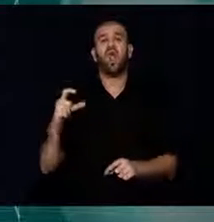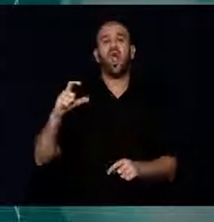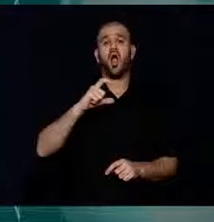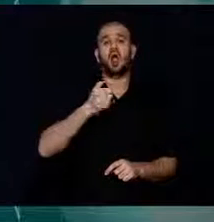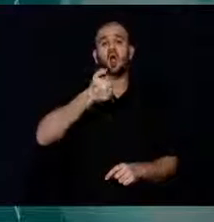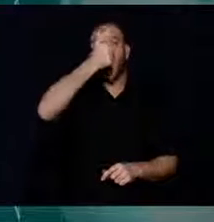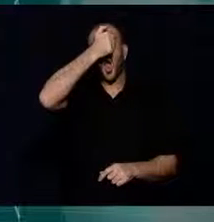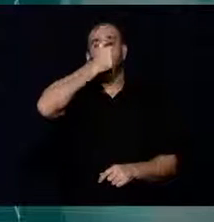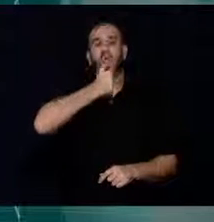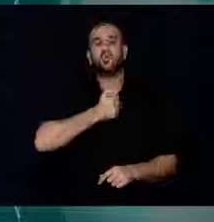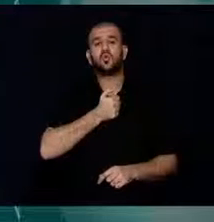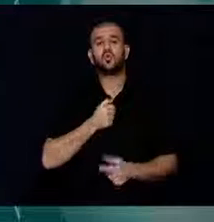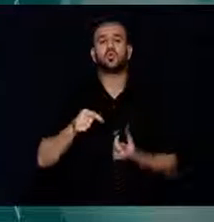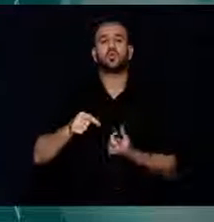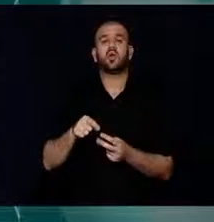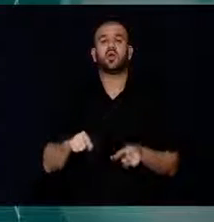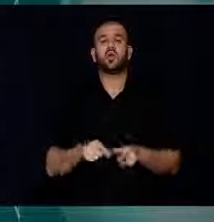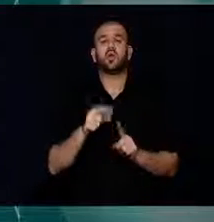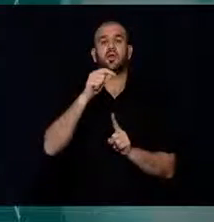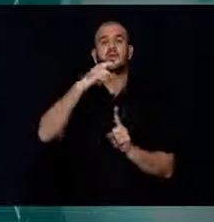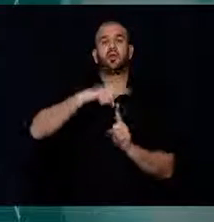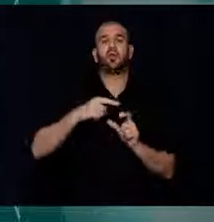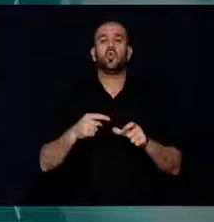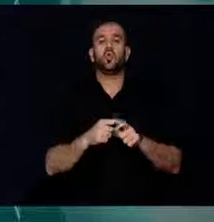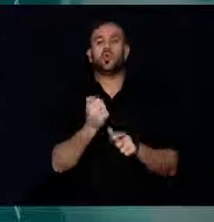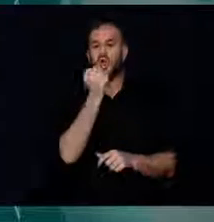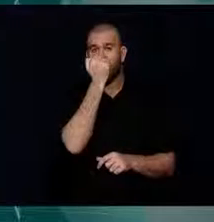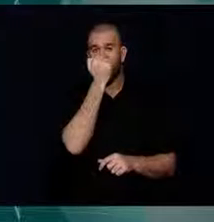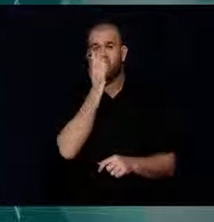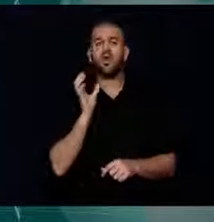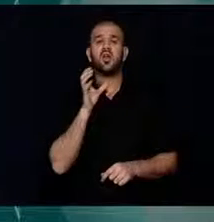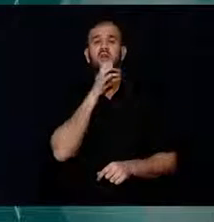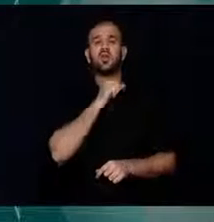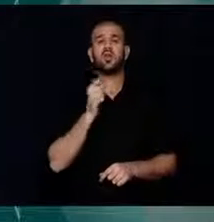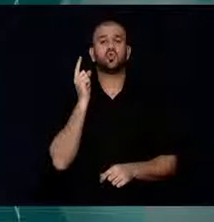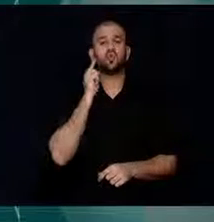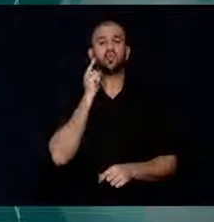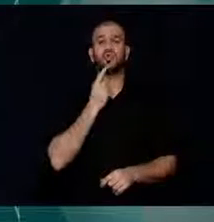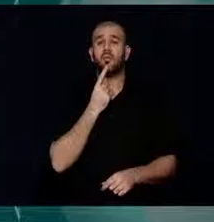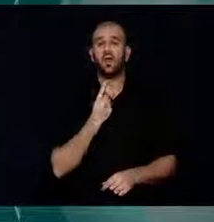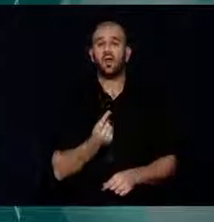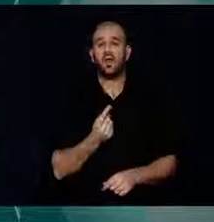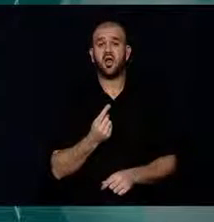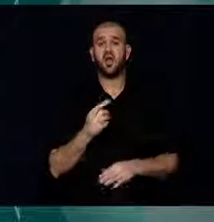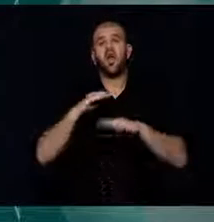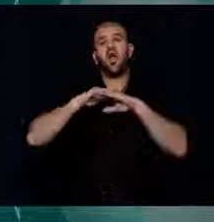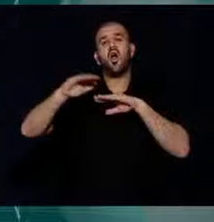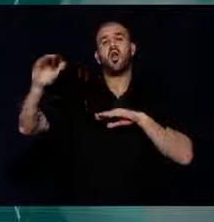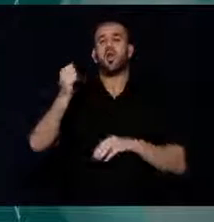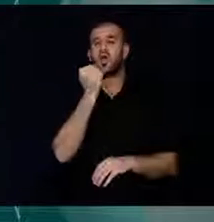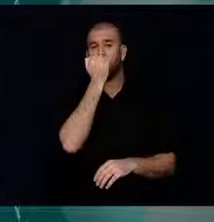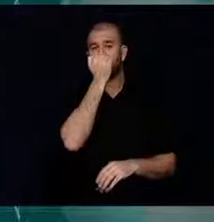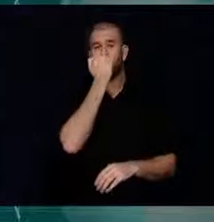bağışında bulunmaları çağrısı yaptı. Derya Güven, telasamiya hastaları için